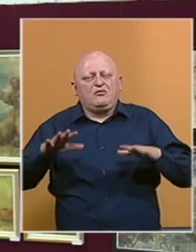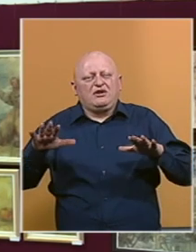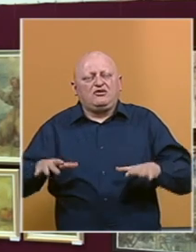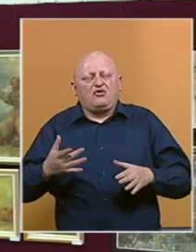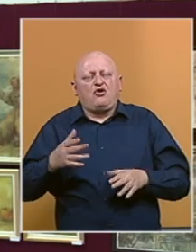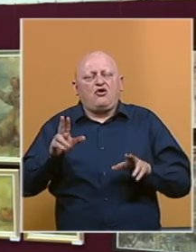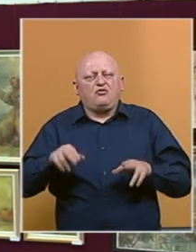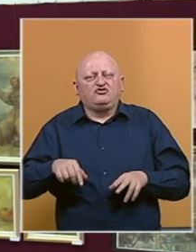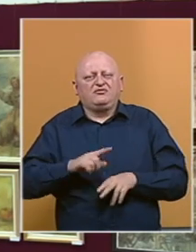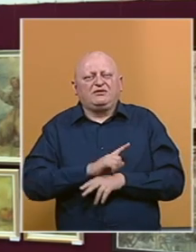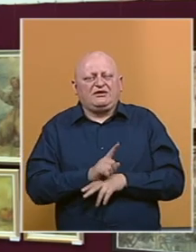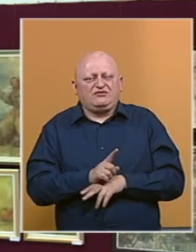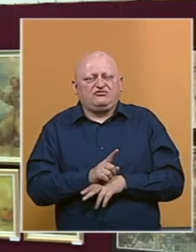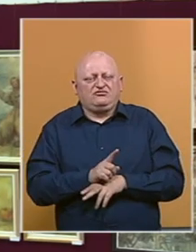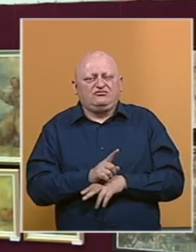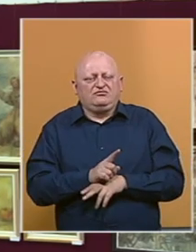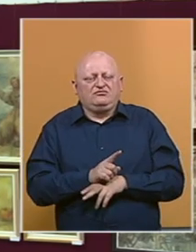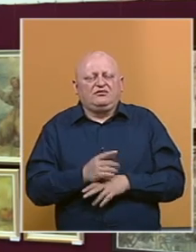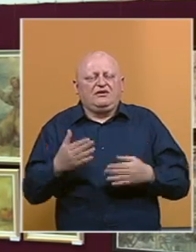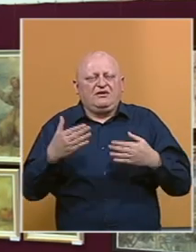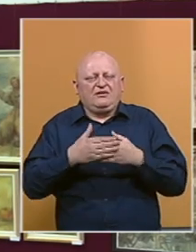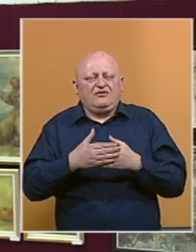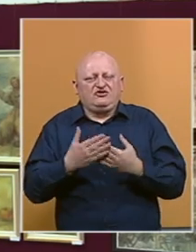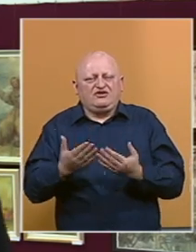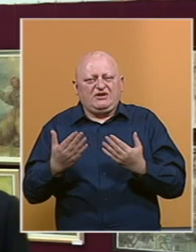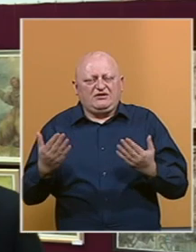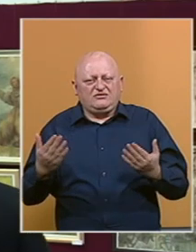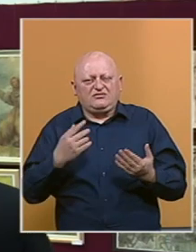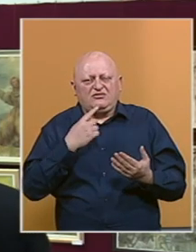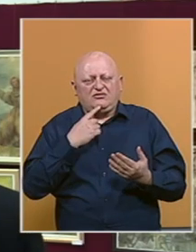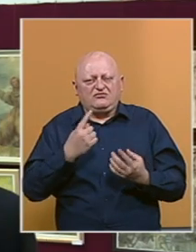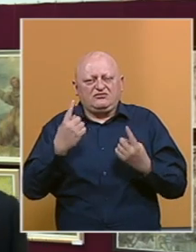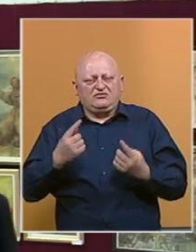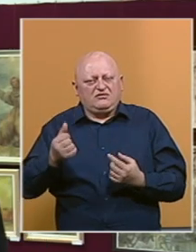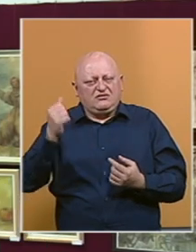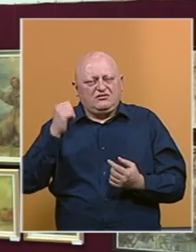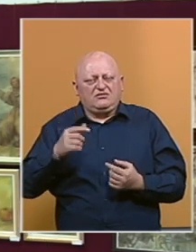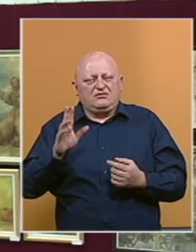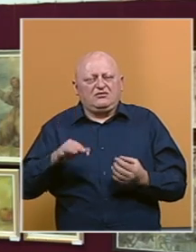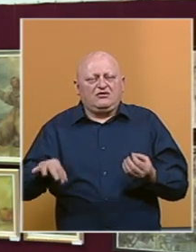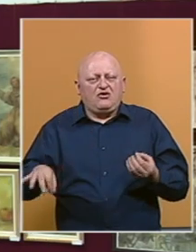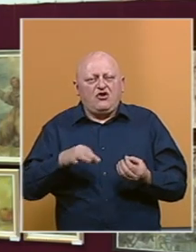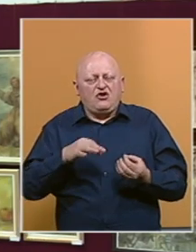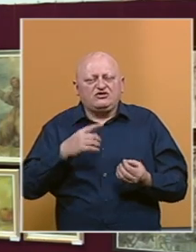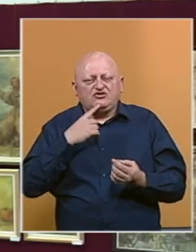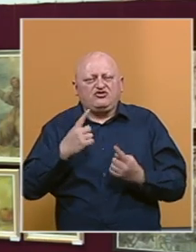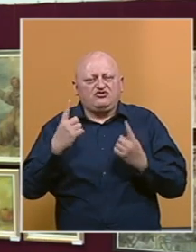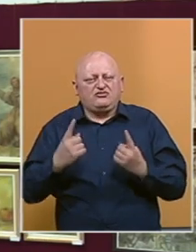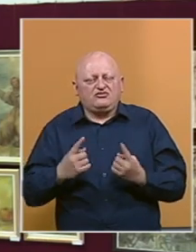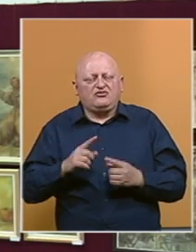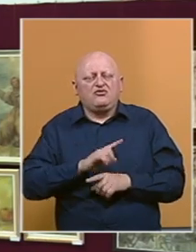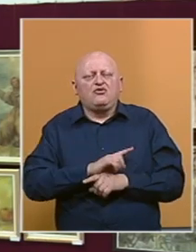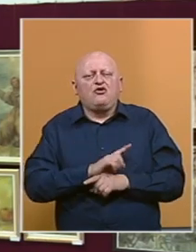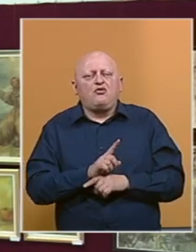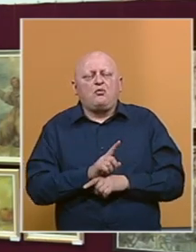to moguće u ovom trenutku. Večerasna izložba koja je postavljena za nas, kao i koncert koji će se održati u ovom